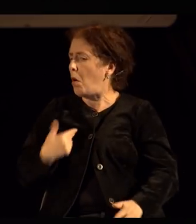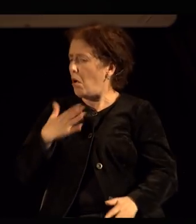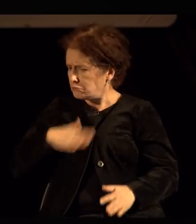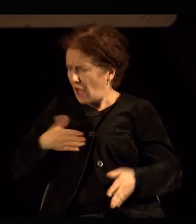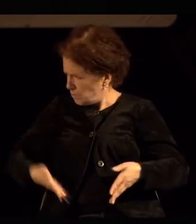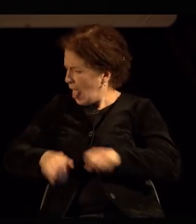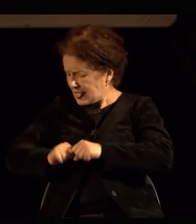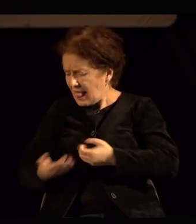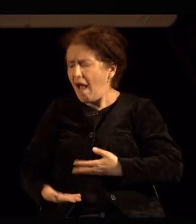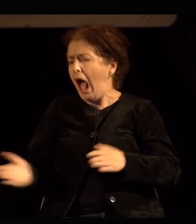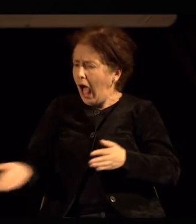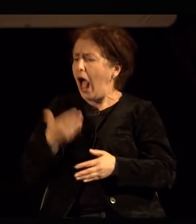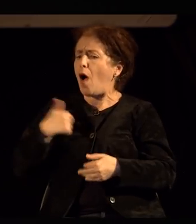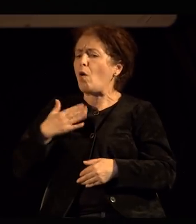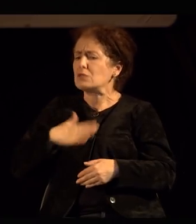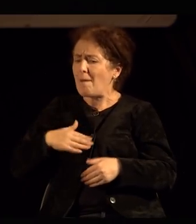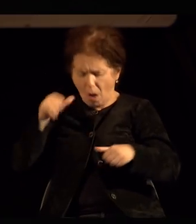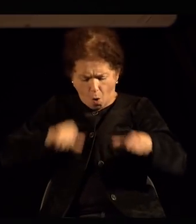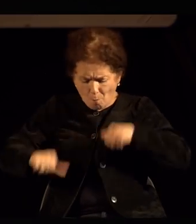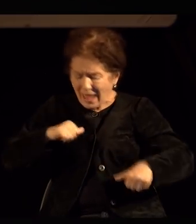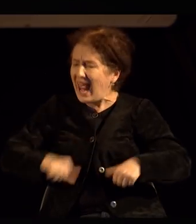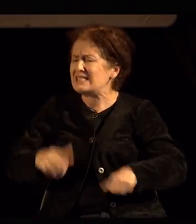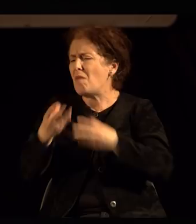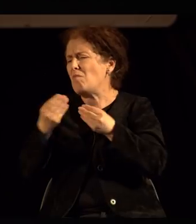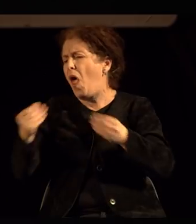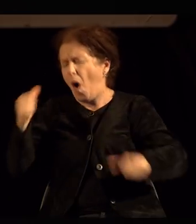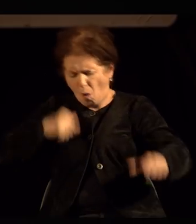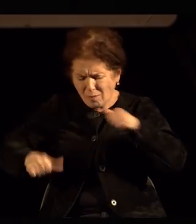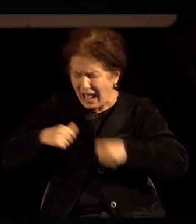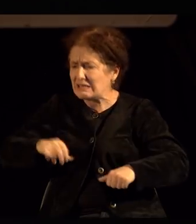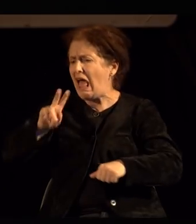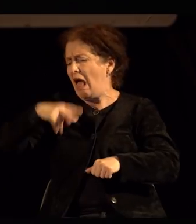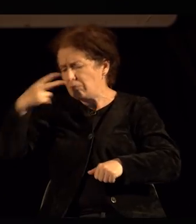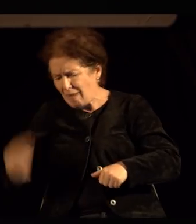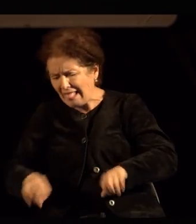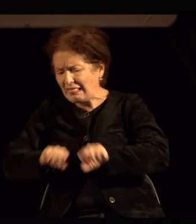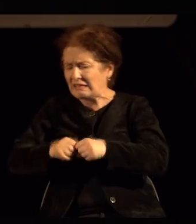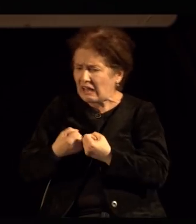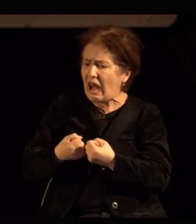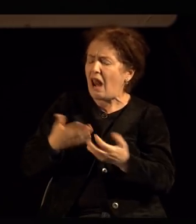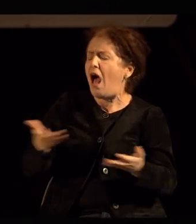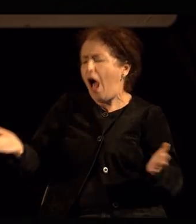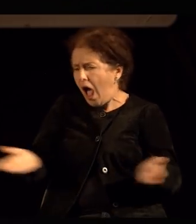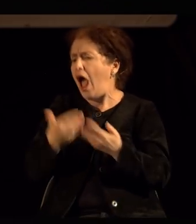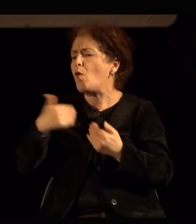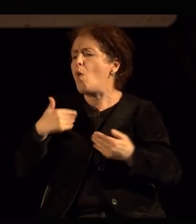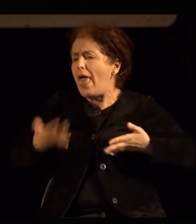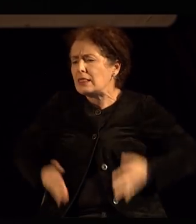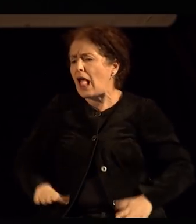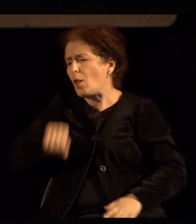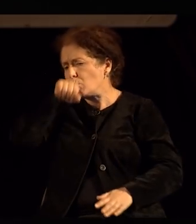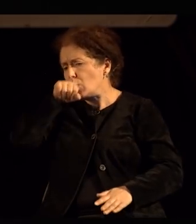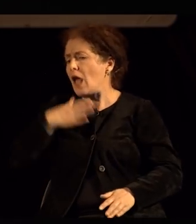белези од операциите, од многобројните падови, сум ги доживувала како трофеи за все тоа што